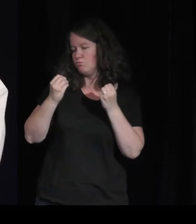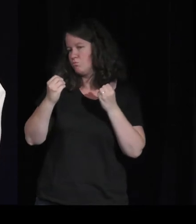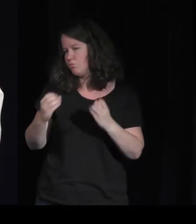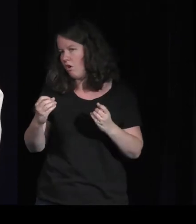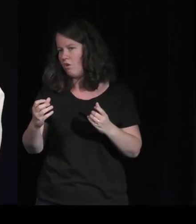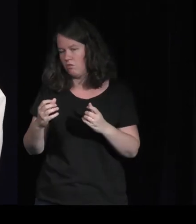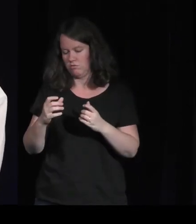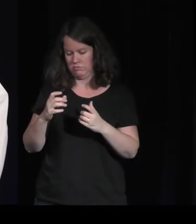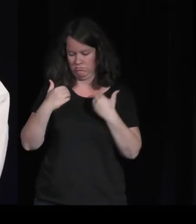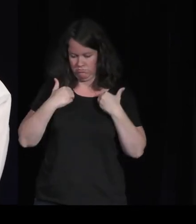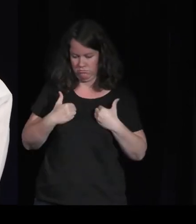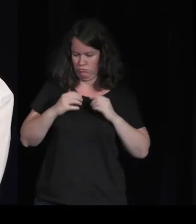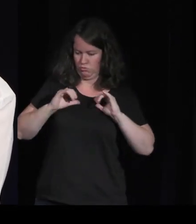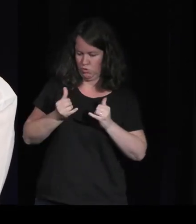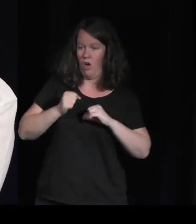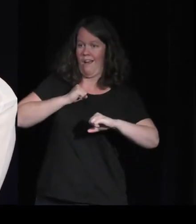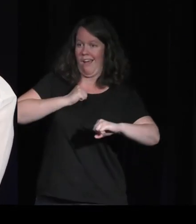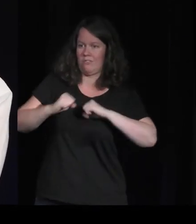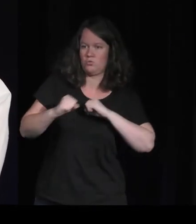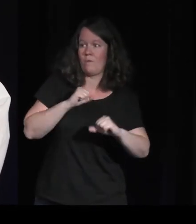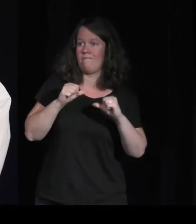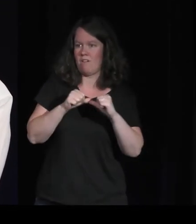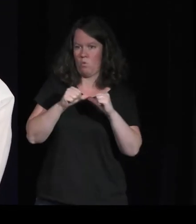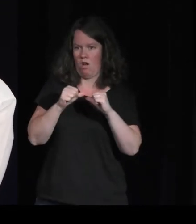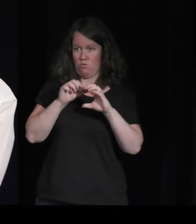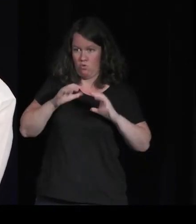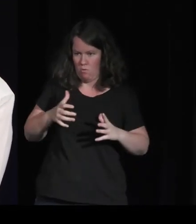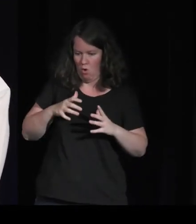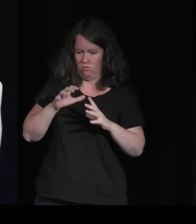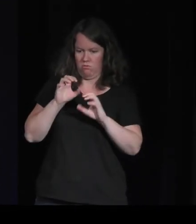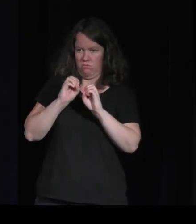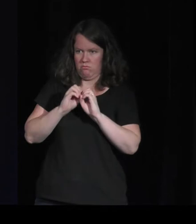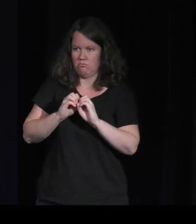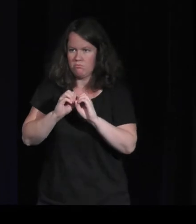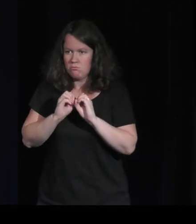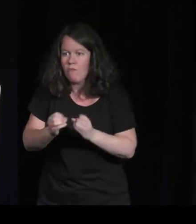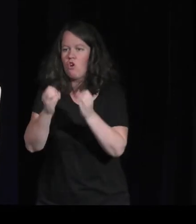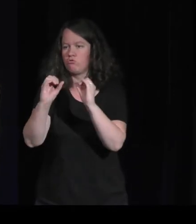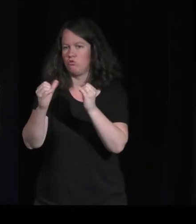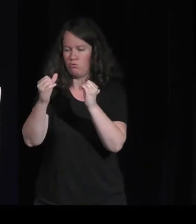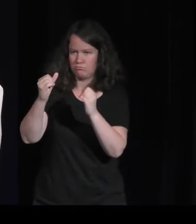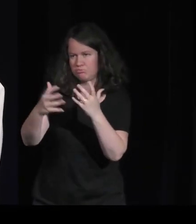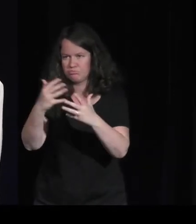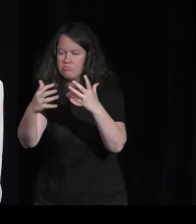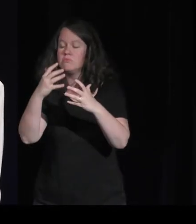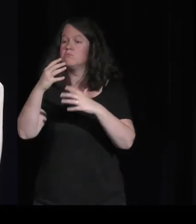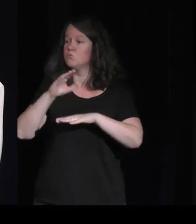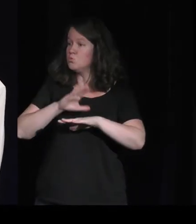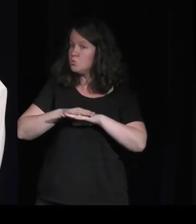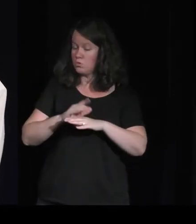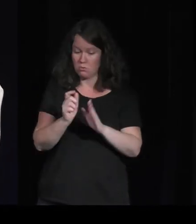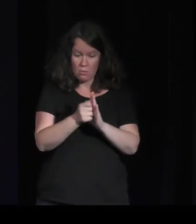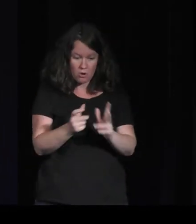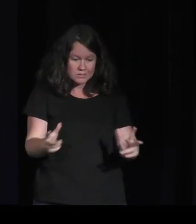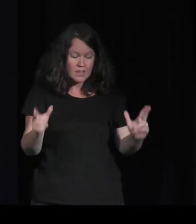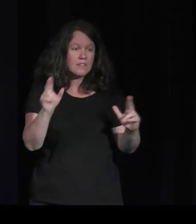l'action du joueur, finalement, ce que décrivait Cédric Babouche sur les scènes où on admire et